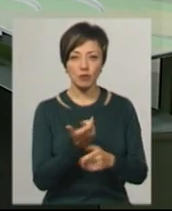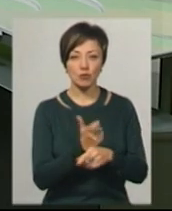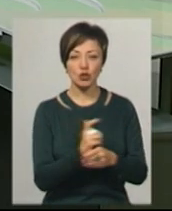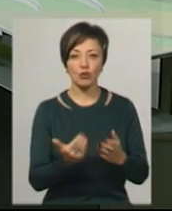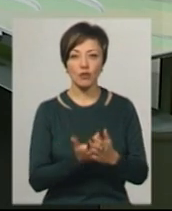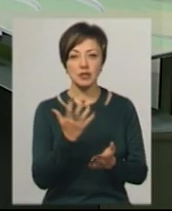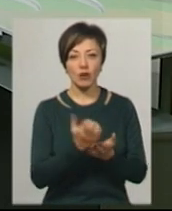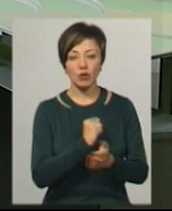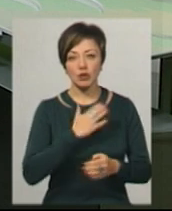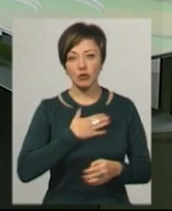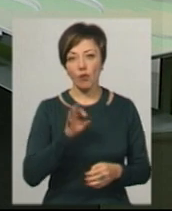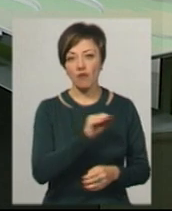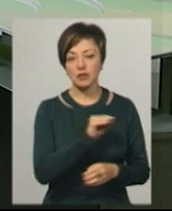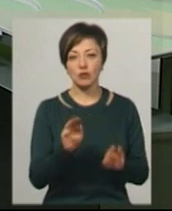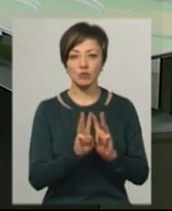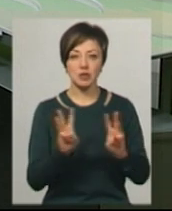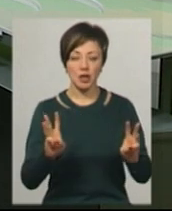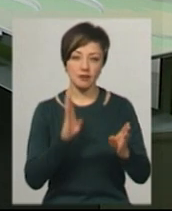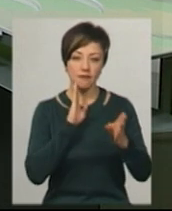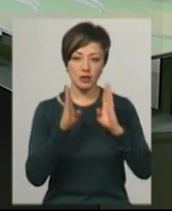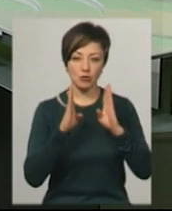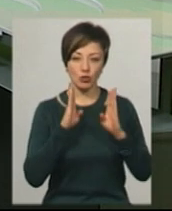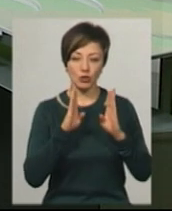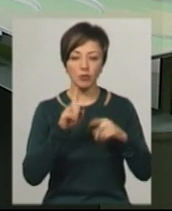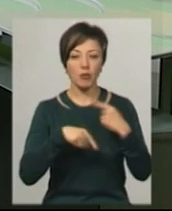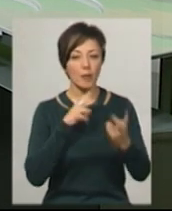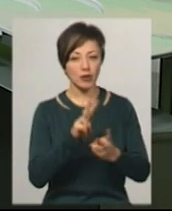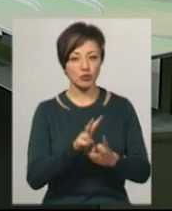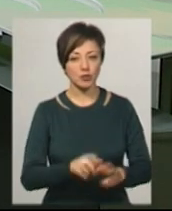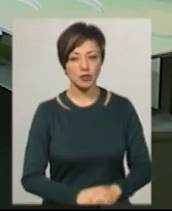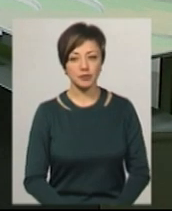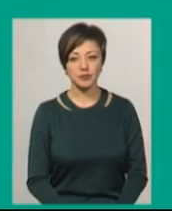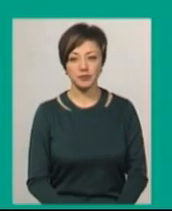Більше новин знаходьте на нашому офіційному сайті та на сторінці у Фейсбук. Побачимось.